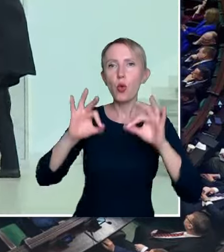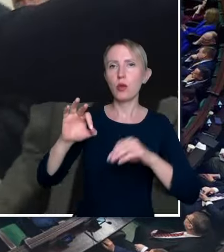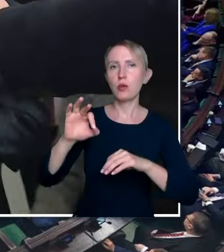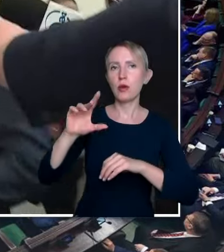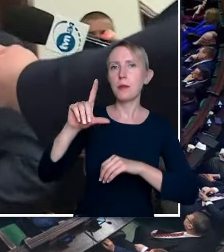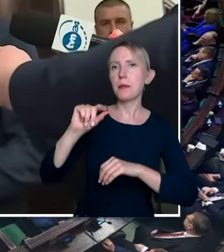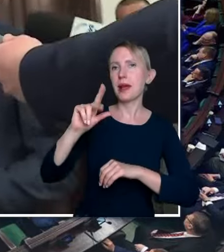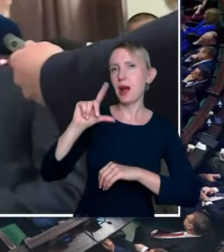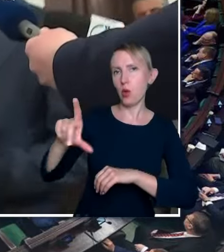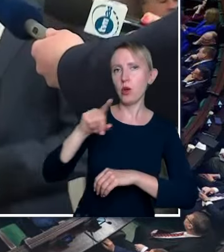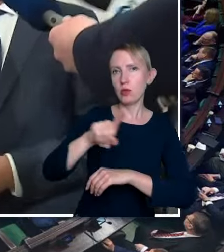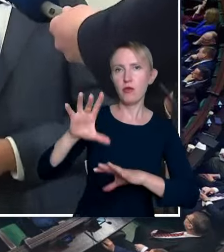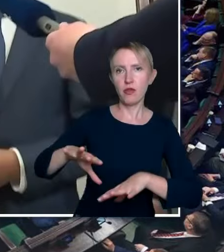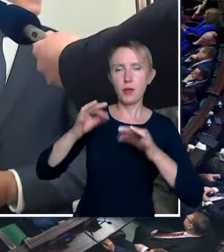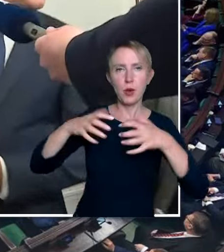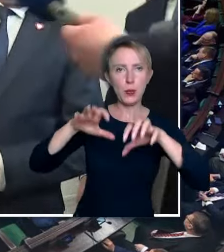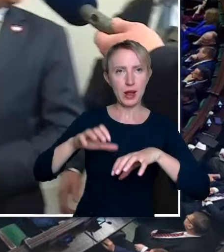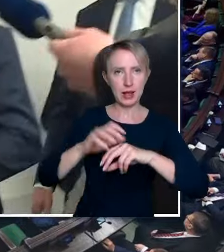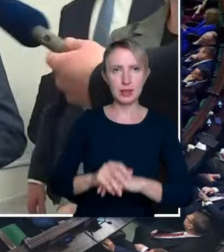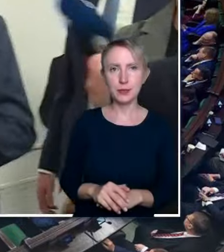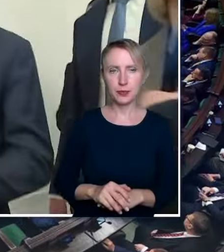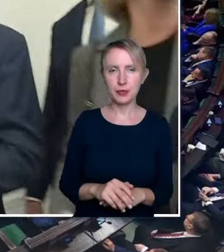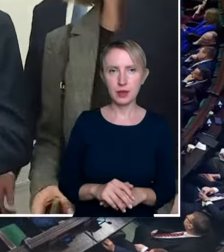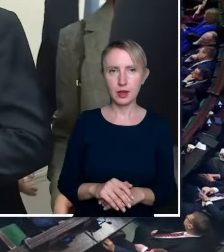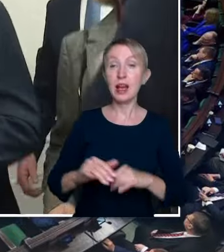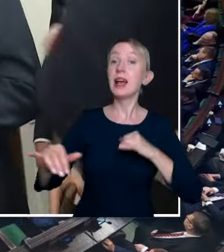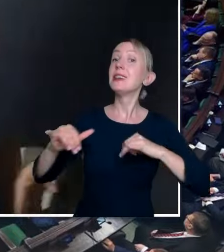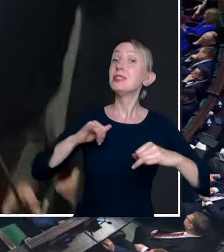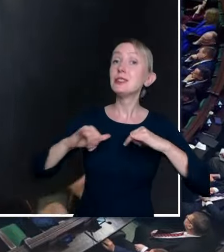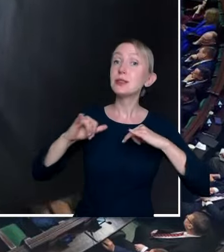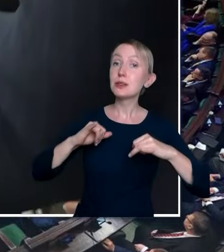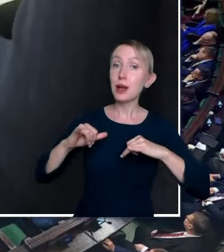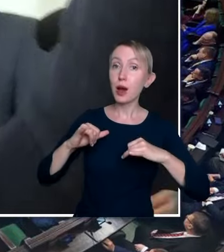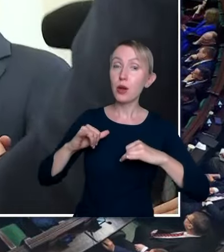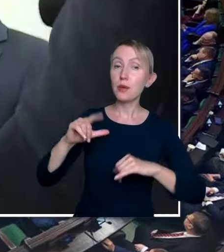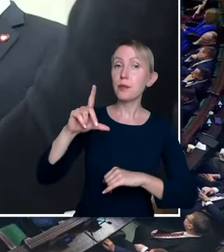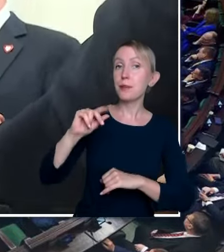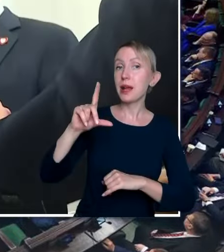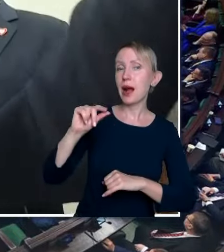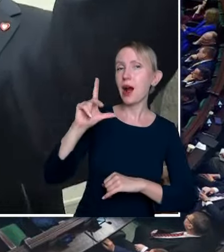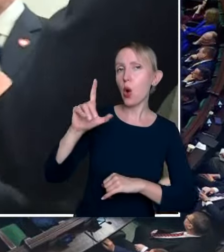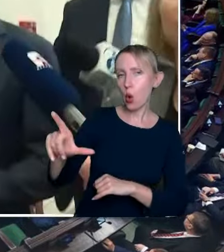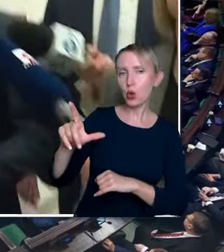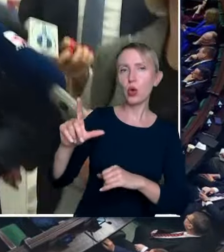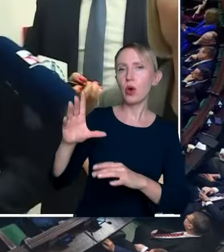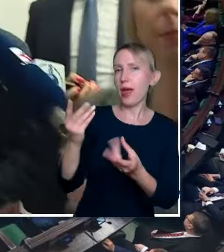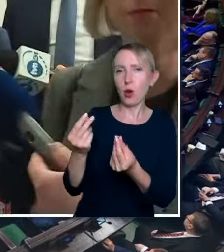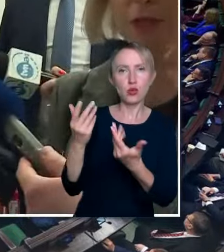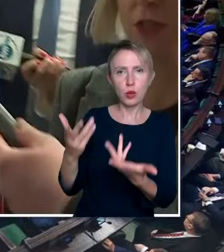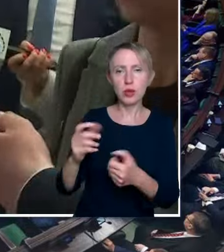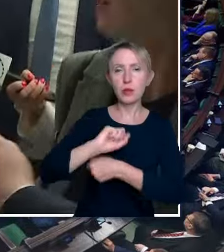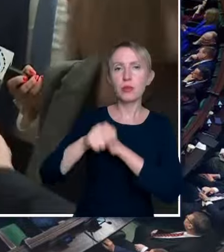-lu prezesa. Ja chcę tylko przypomnieć, że skład tego zarządu PKO-lu jest bardzo ekumeniczny. Wystarczy przypomnieć, że